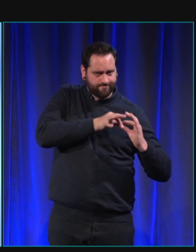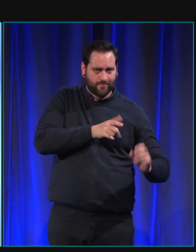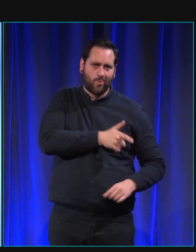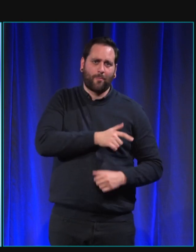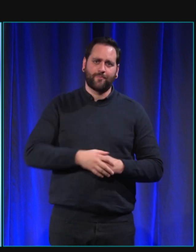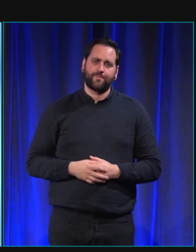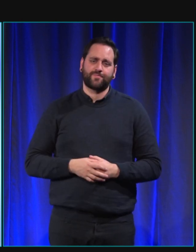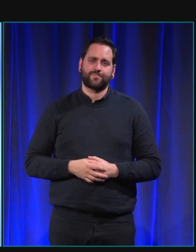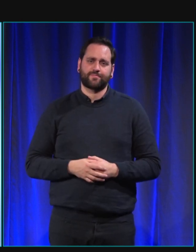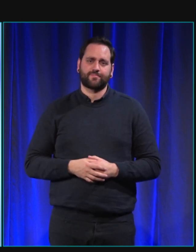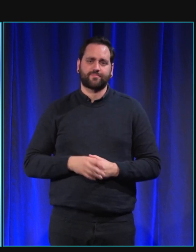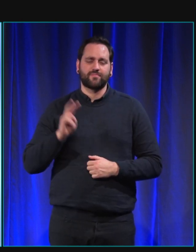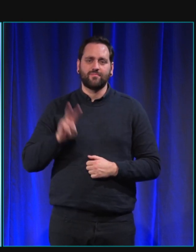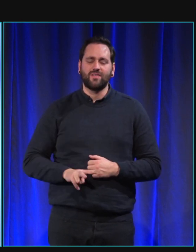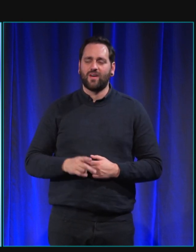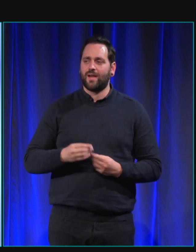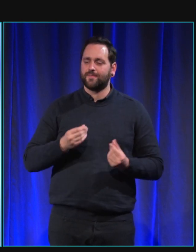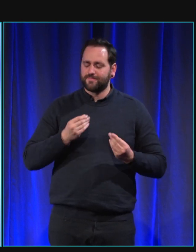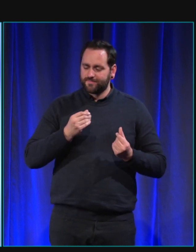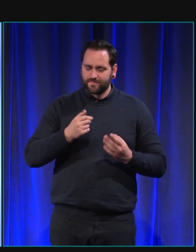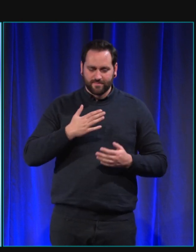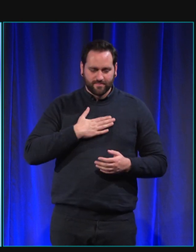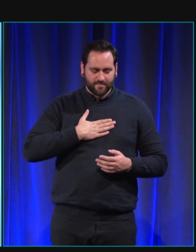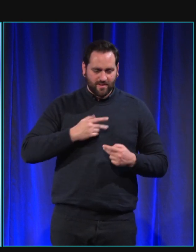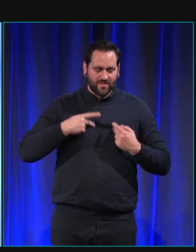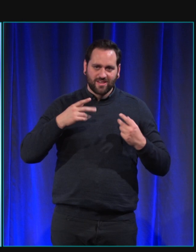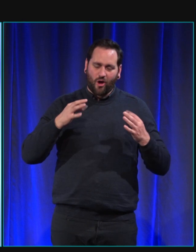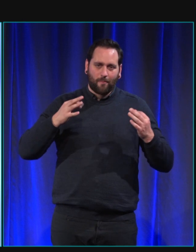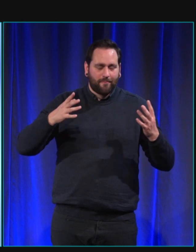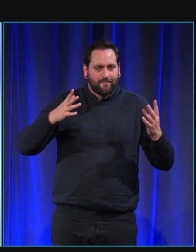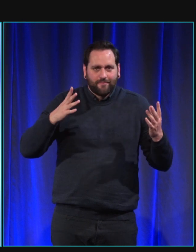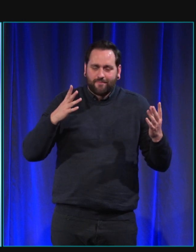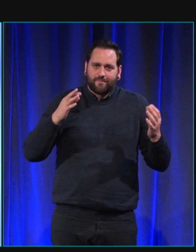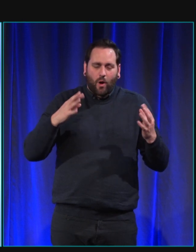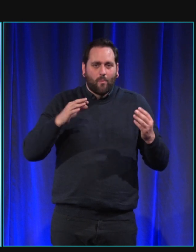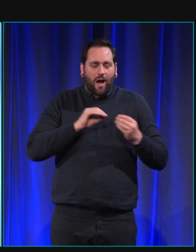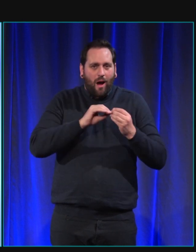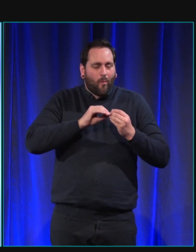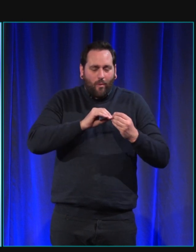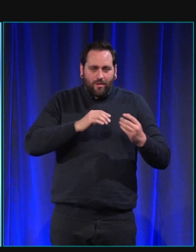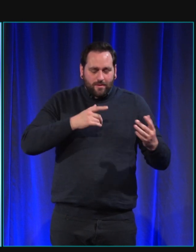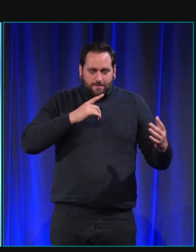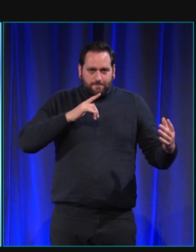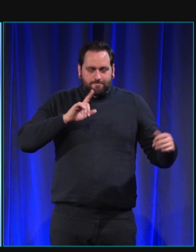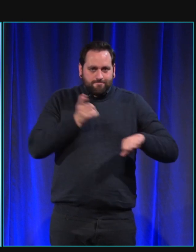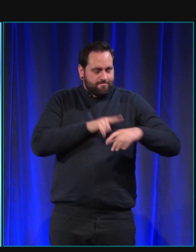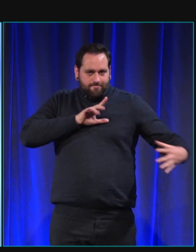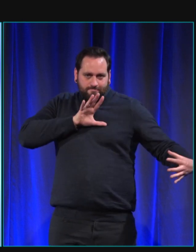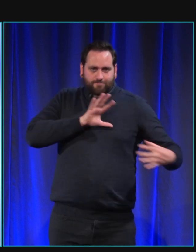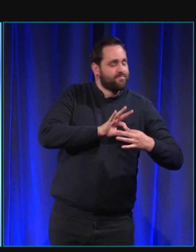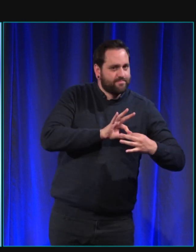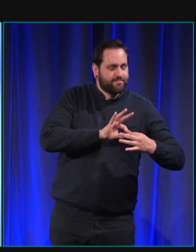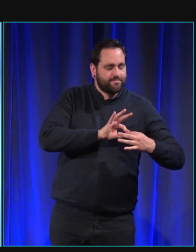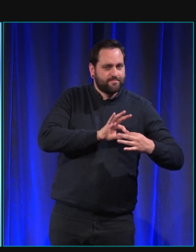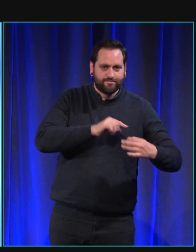je pense qu'on ne peut pas comprendre ce qu'on vit comme coup de foudre au moment où on rencontre ce chien-là sans l'avoir vécu je ne